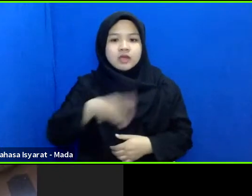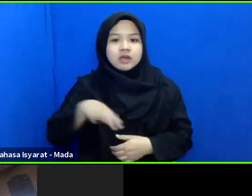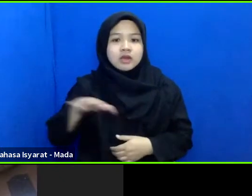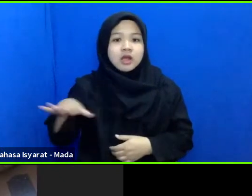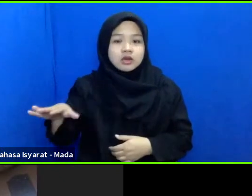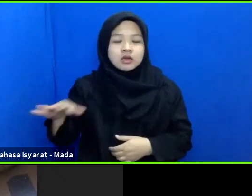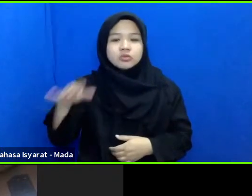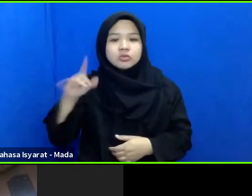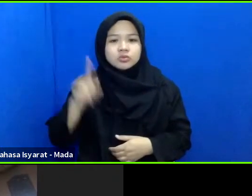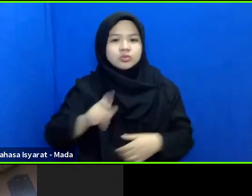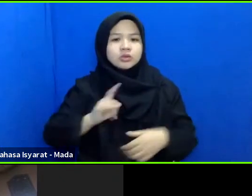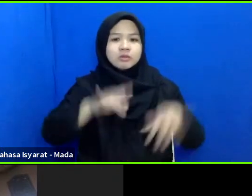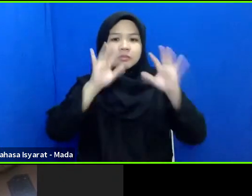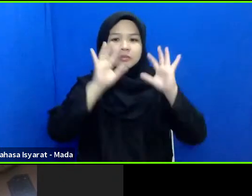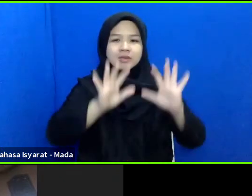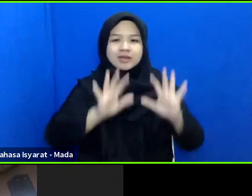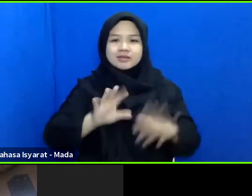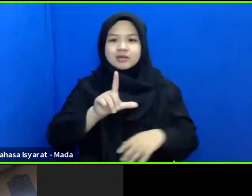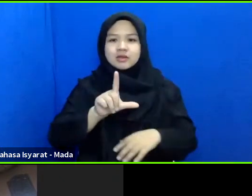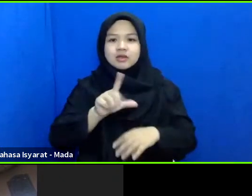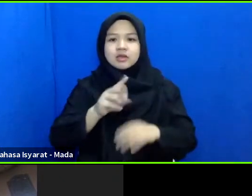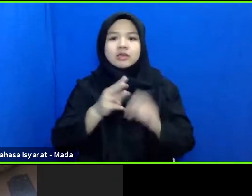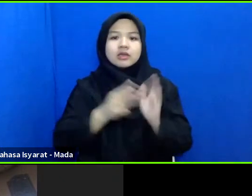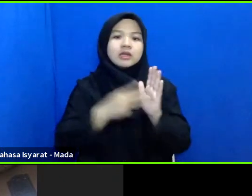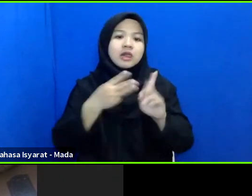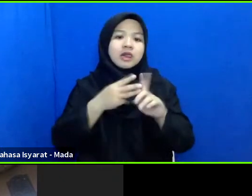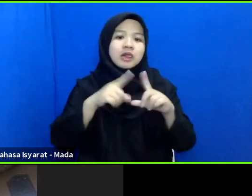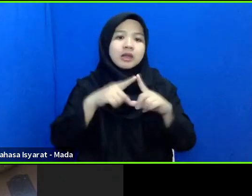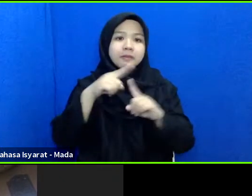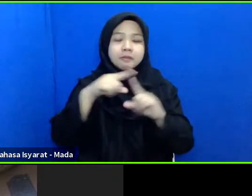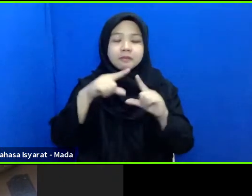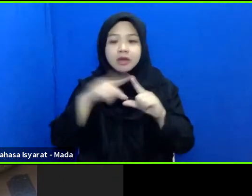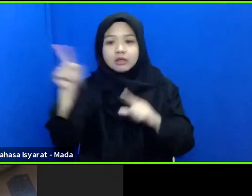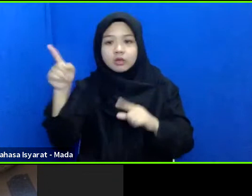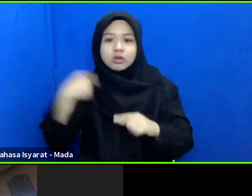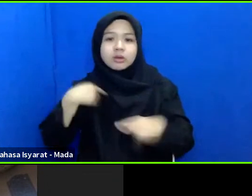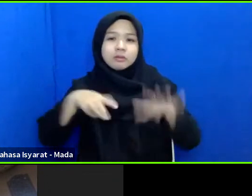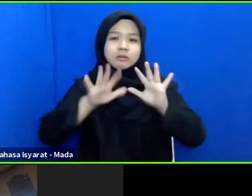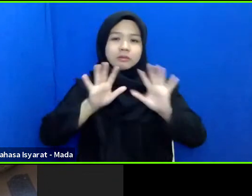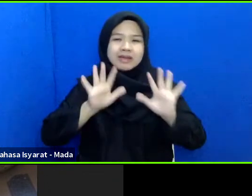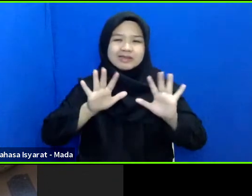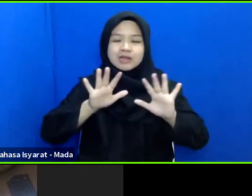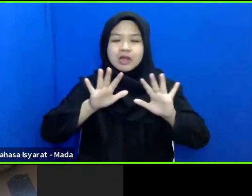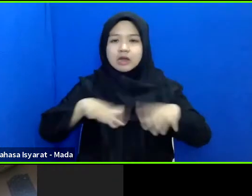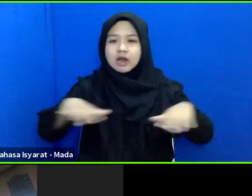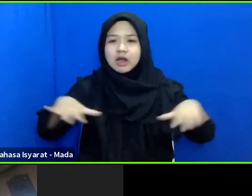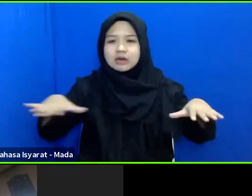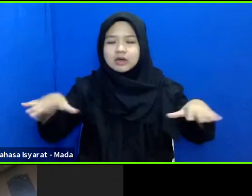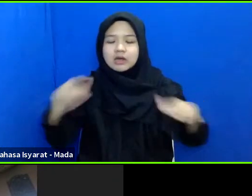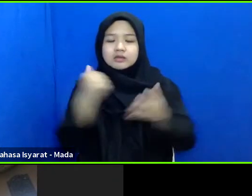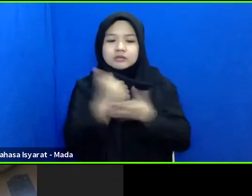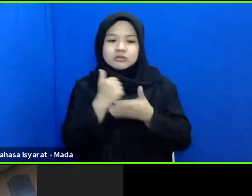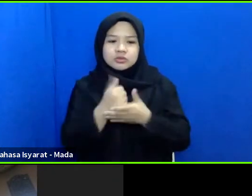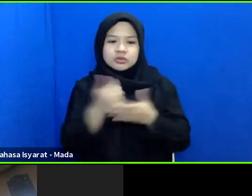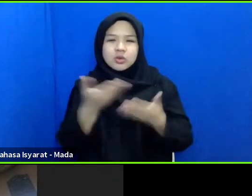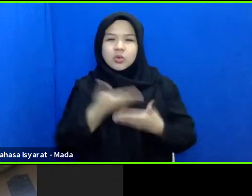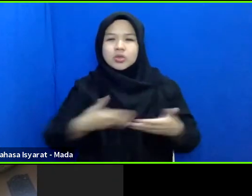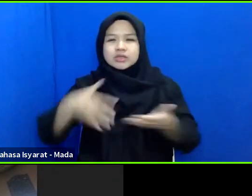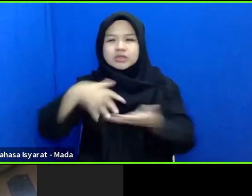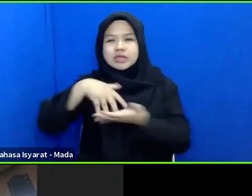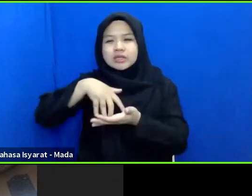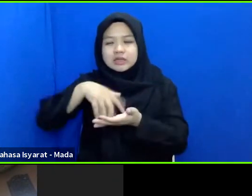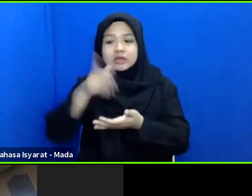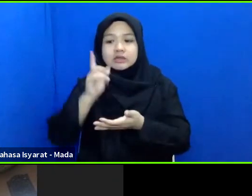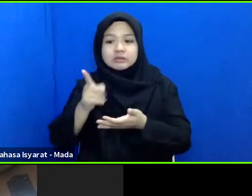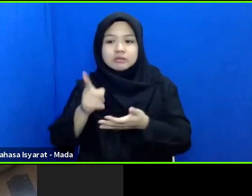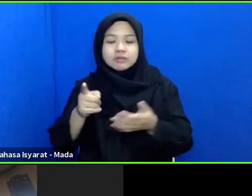begitu banyaknya di lembata itu anak-anak yang sebetulnya mereka itu kondisi yang sangat rentan karena dengan